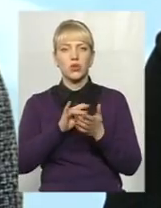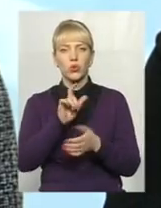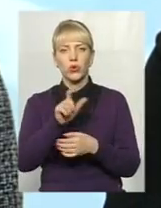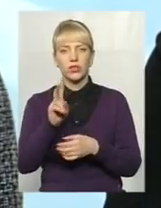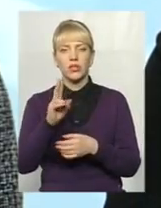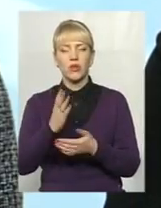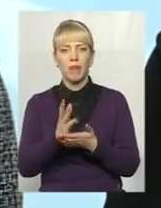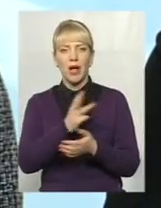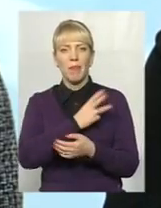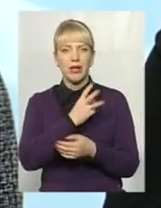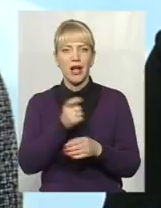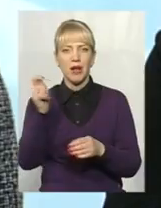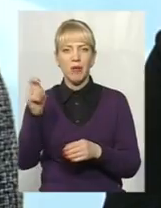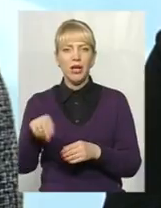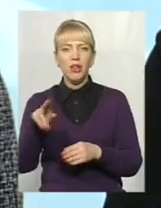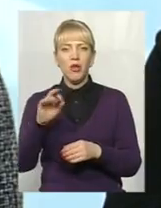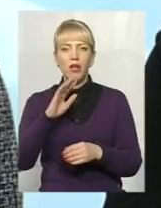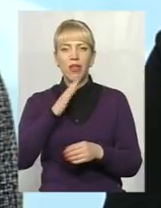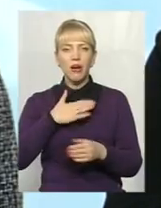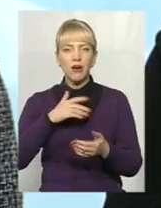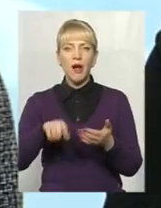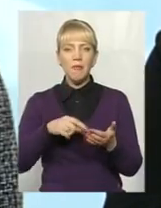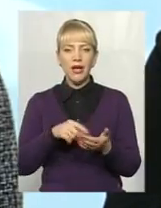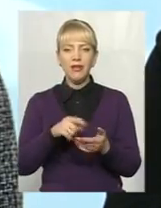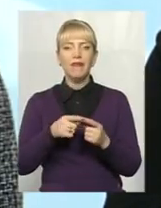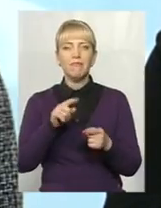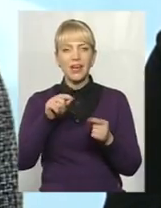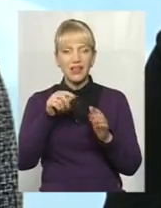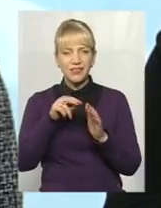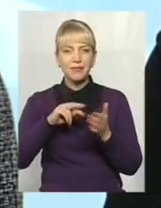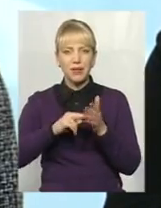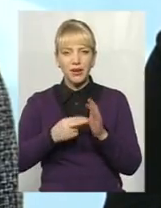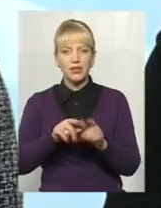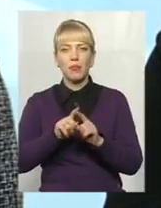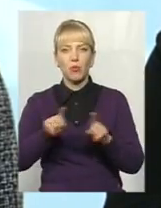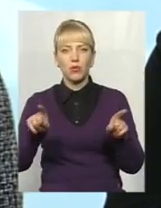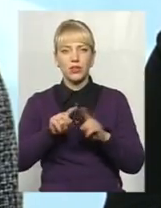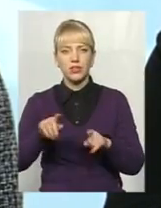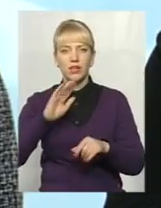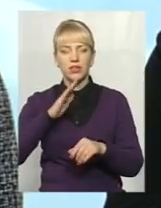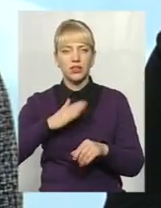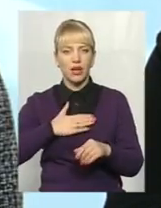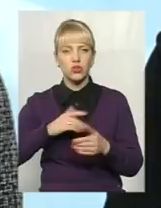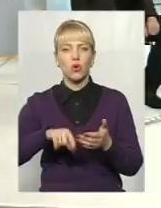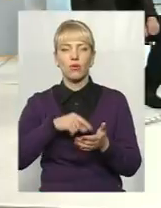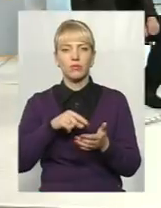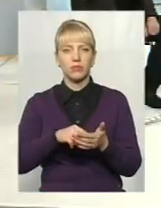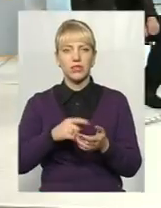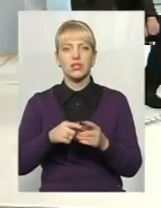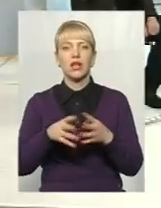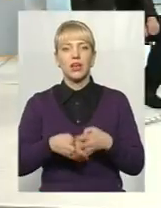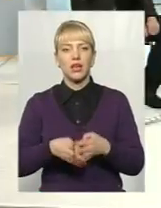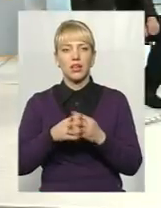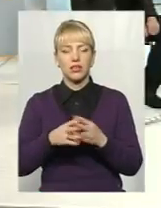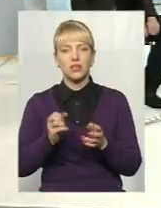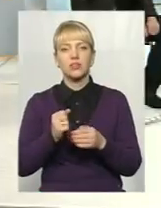приїхати в наше місто в плані і популяризації міста, і пам'ятків архітектури, на які так само виділяються, вже слава